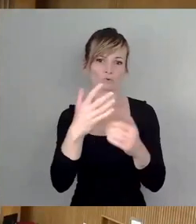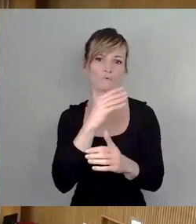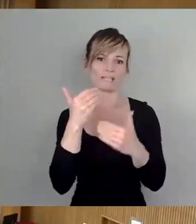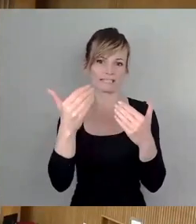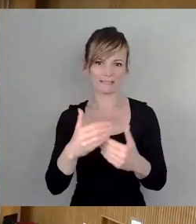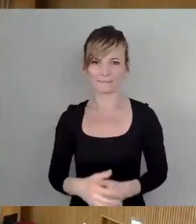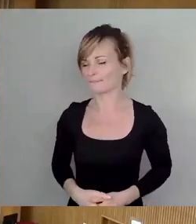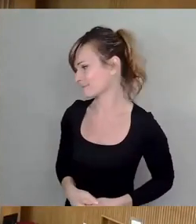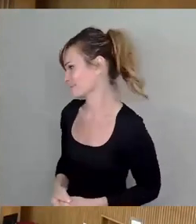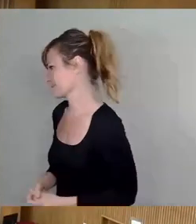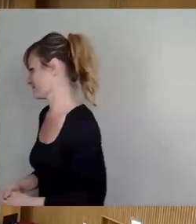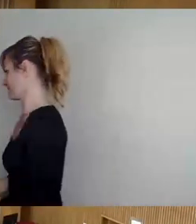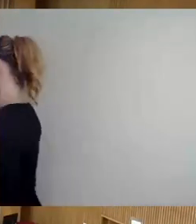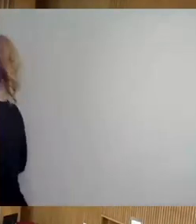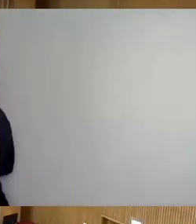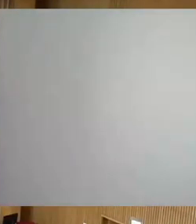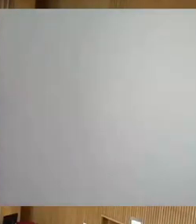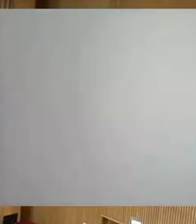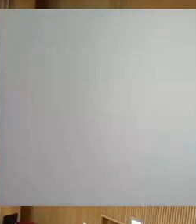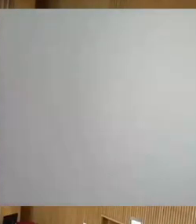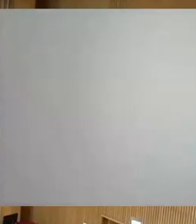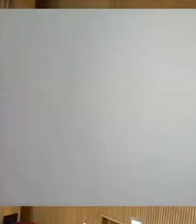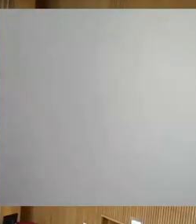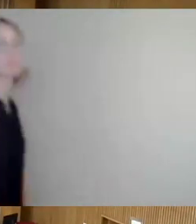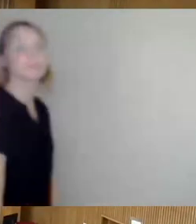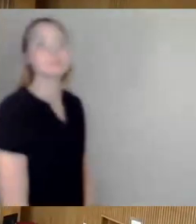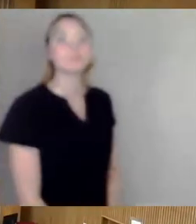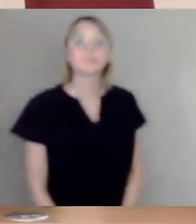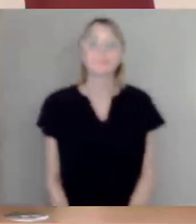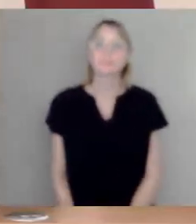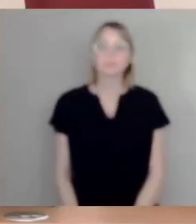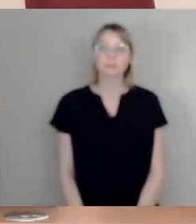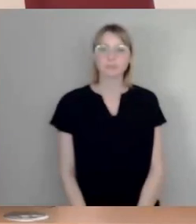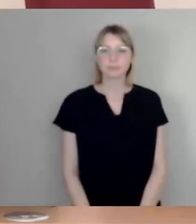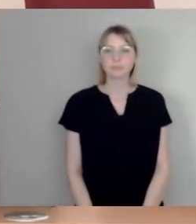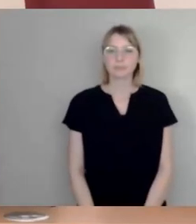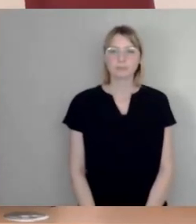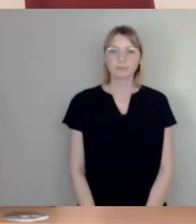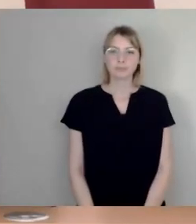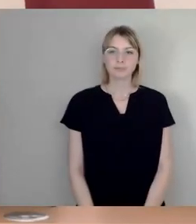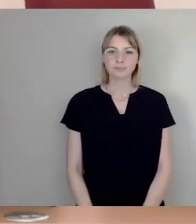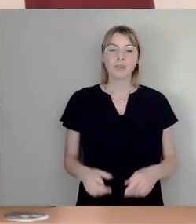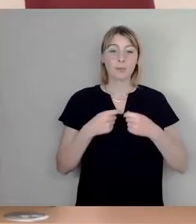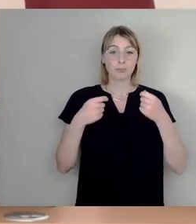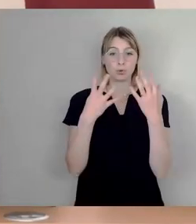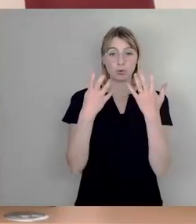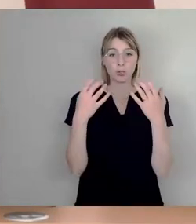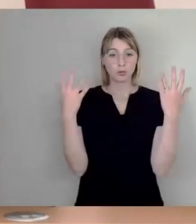Wird Bündnis 90 die Grünen das Wort gewünscht? Nein? CDU? Frau Wagner steht bei mir.